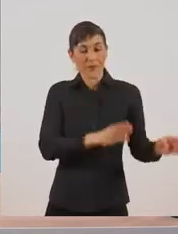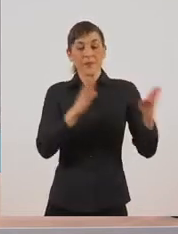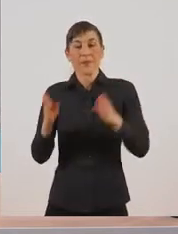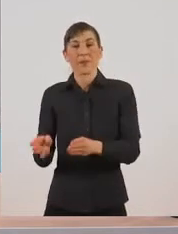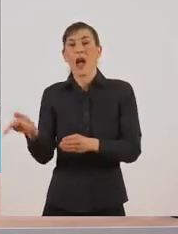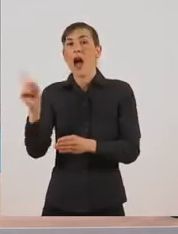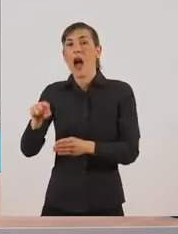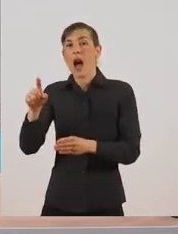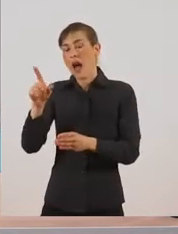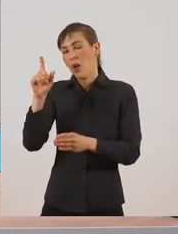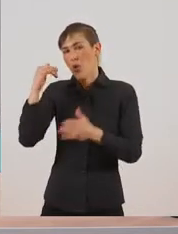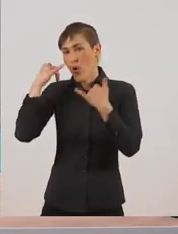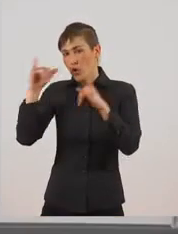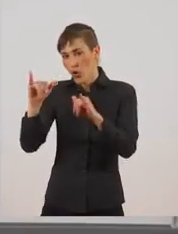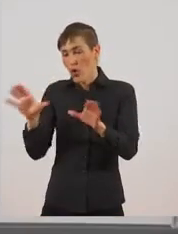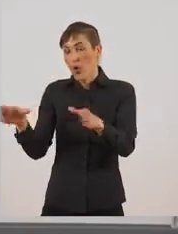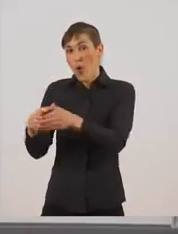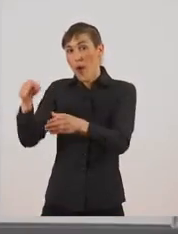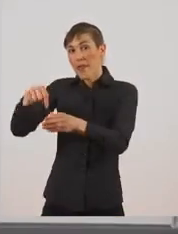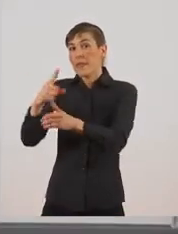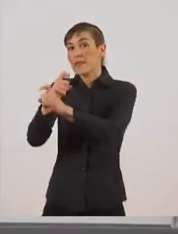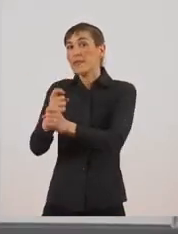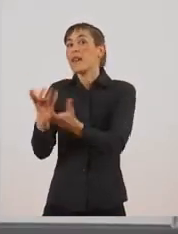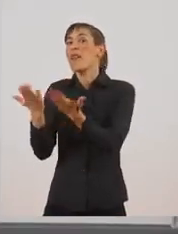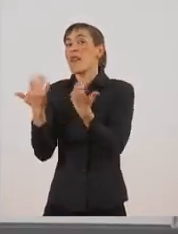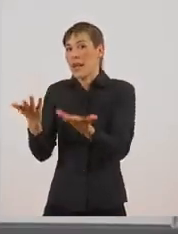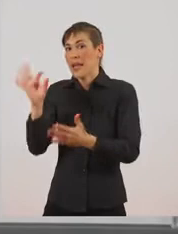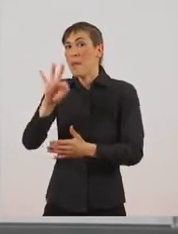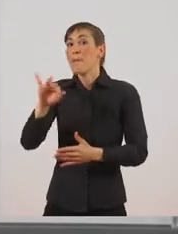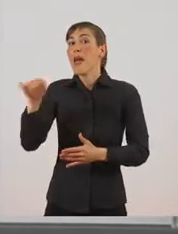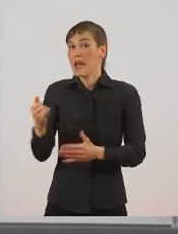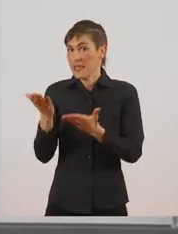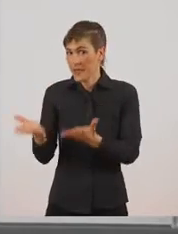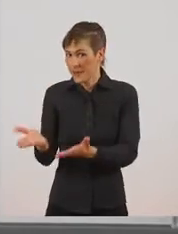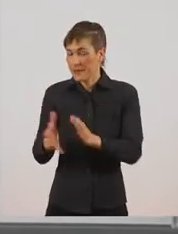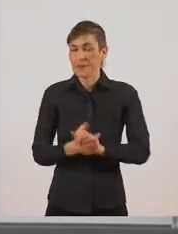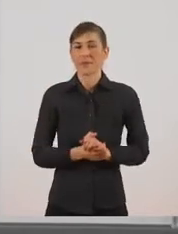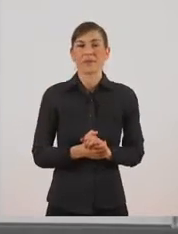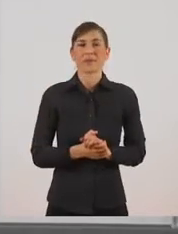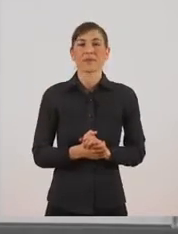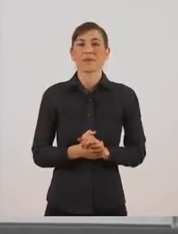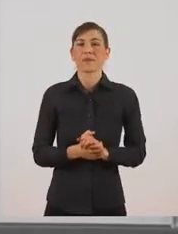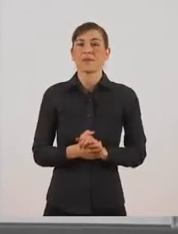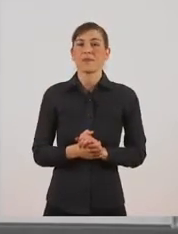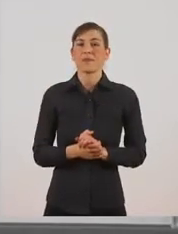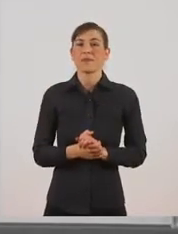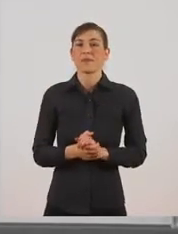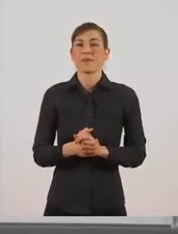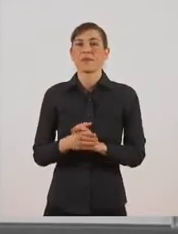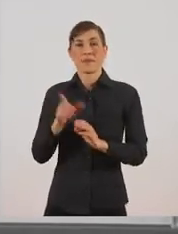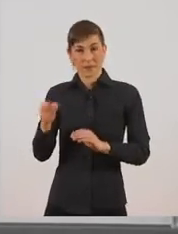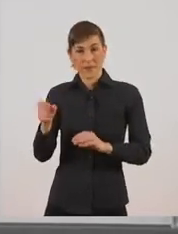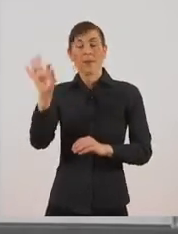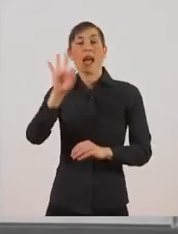μέλισσα. Η μέλισσα είναι ένα σπόνδυλο ζώο και ανήκει στην υποκατηγορία στα